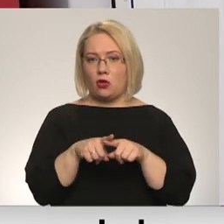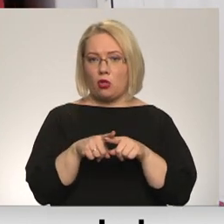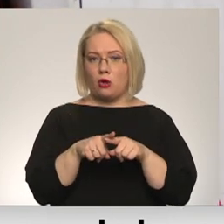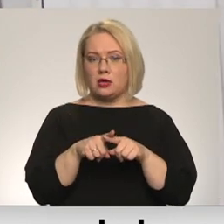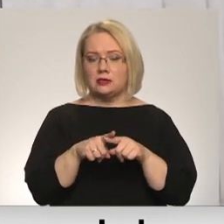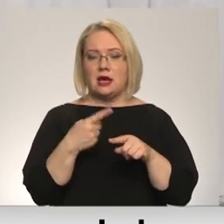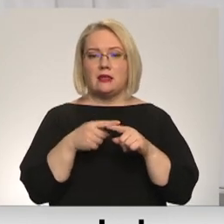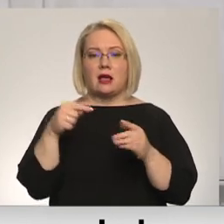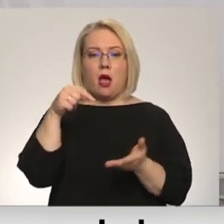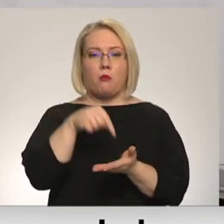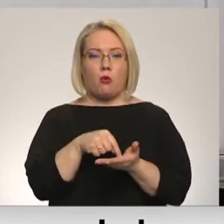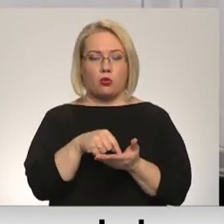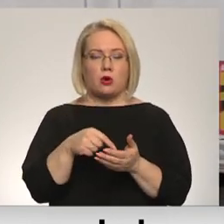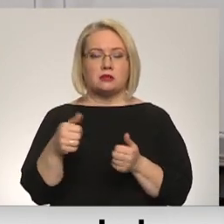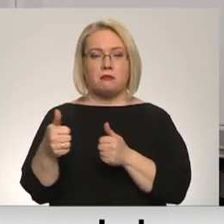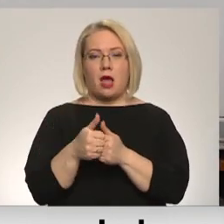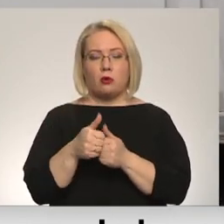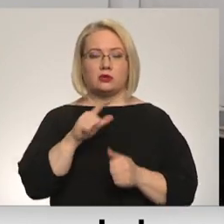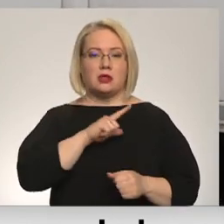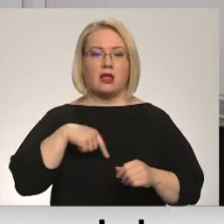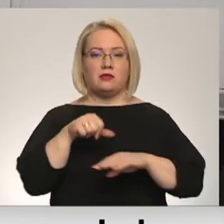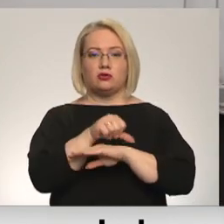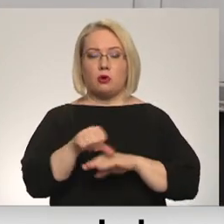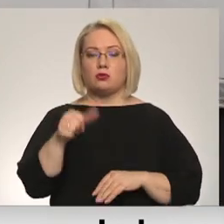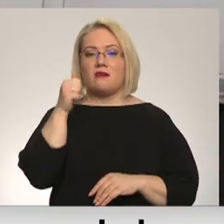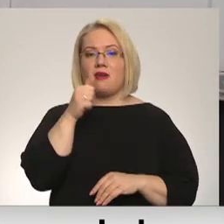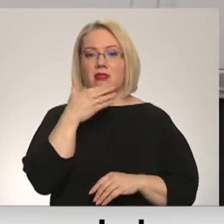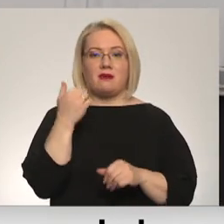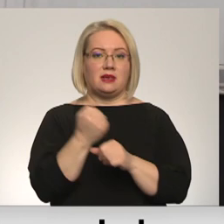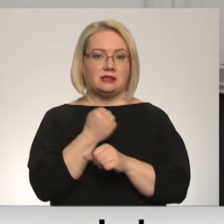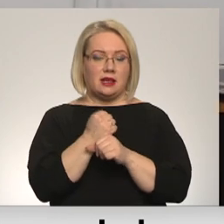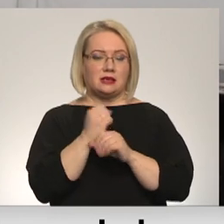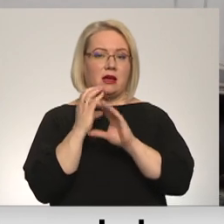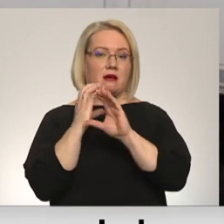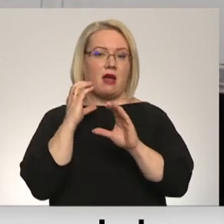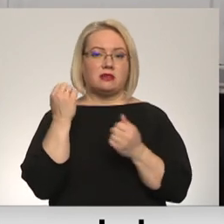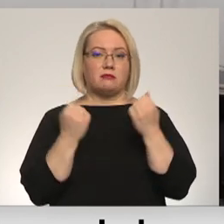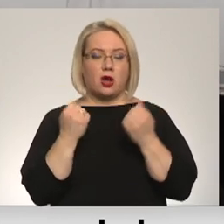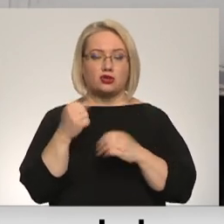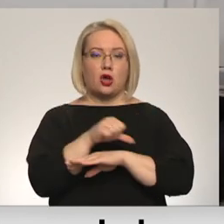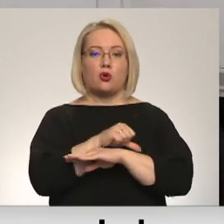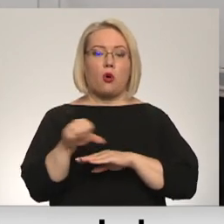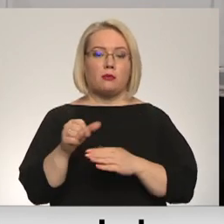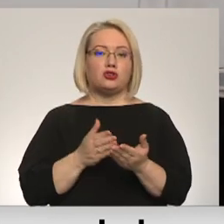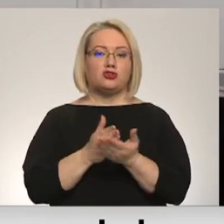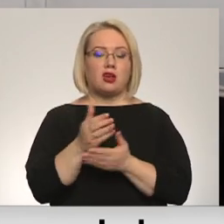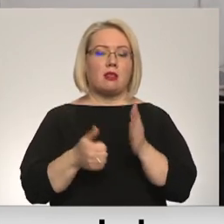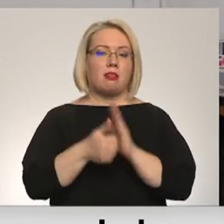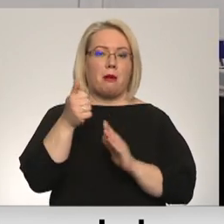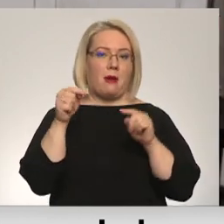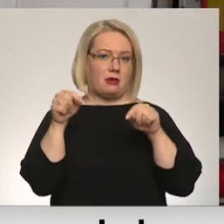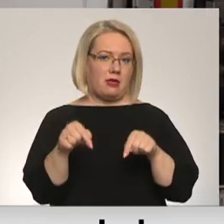Tā kā punktos blakus Latvijas robežai tas vēl nav izdarīts, kravas auto robežu izdevīgāk šķersot šeit.